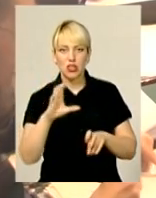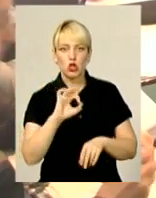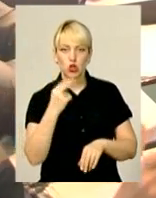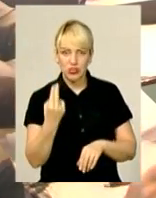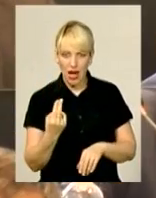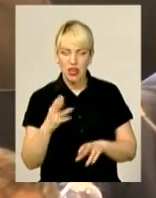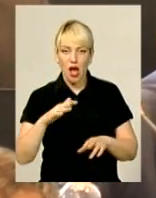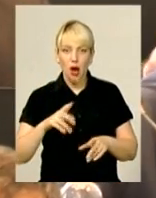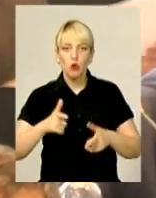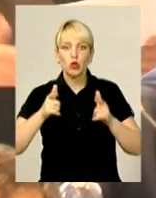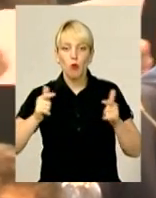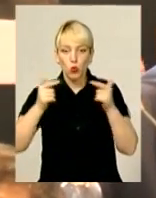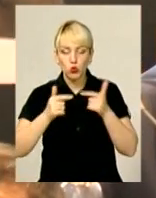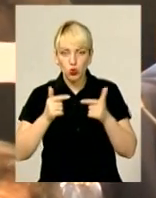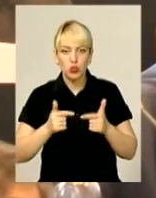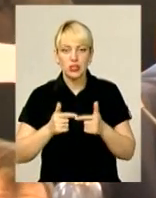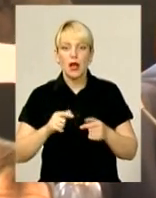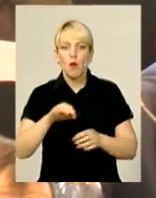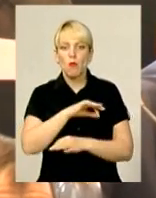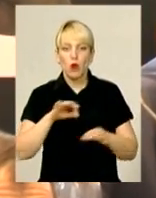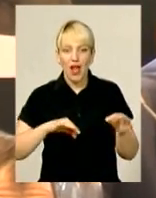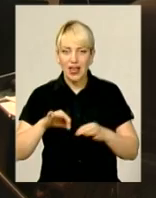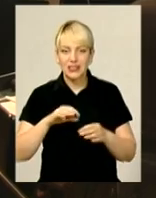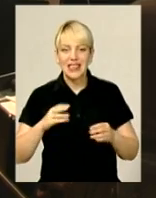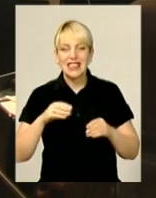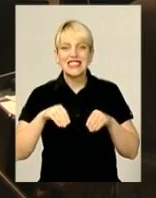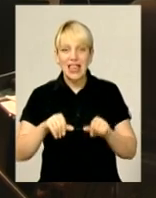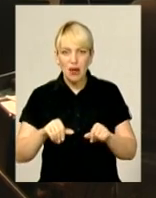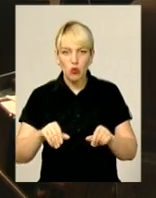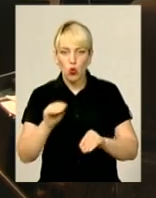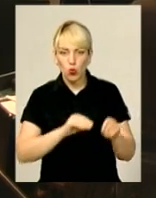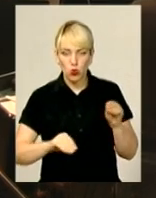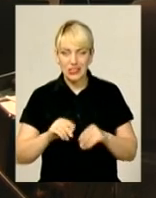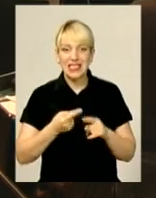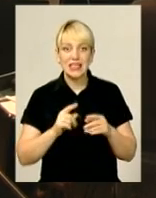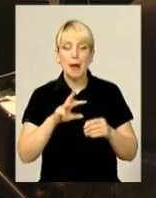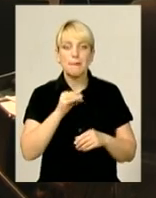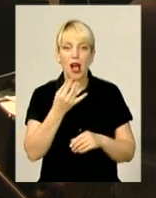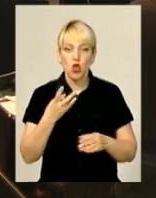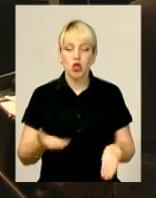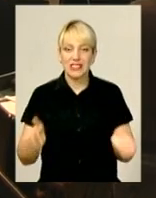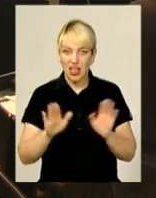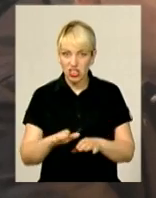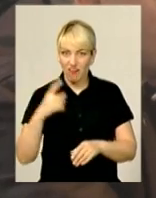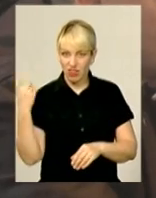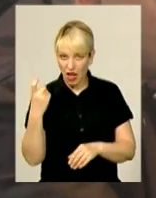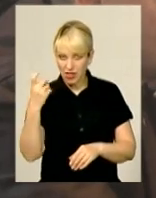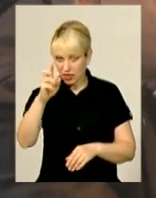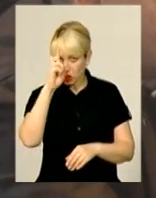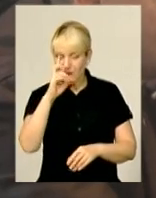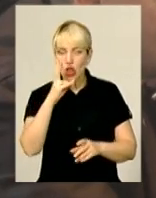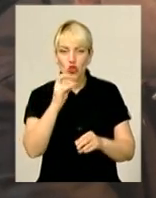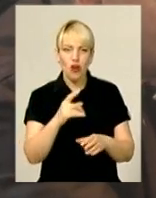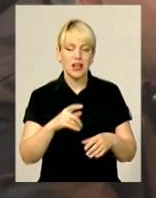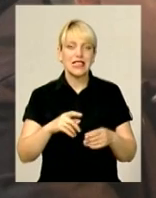землеустрою, після чого укладався договір «Суперфіція». Тобто майно так і залишалося у власності держави, однак фактично задарма